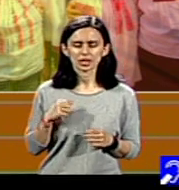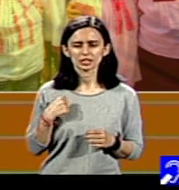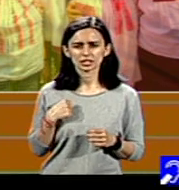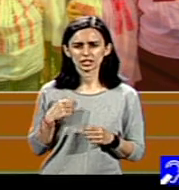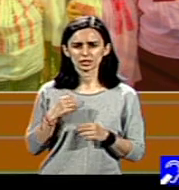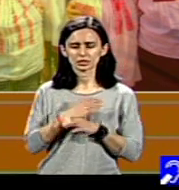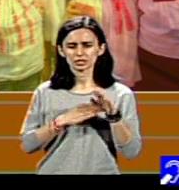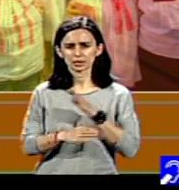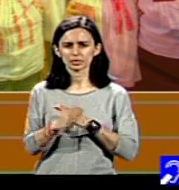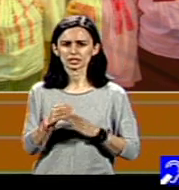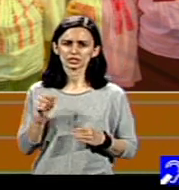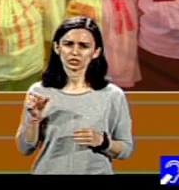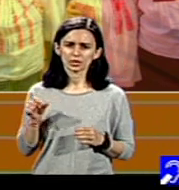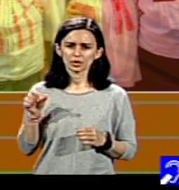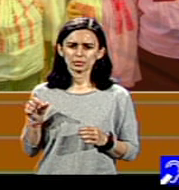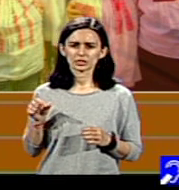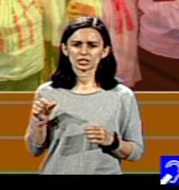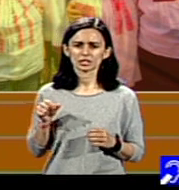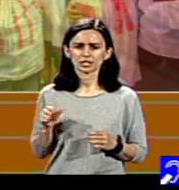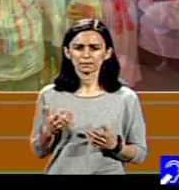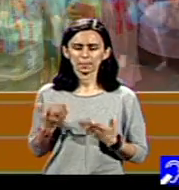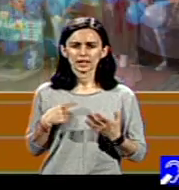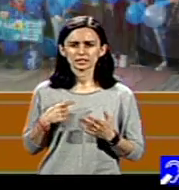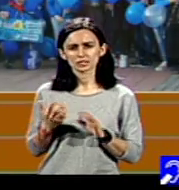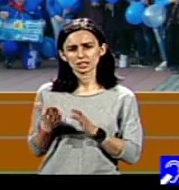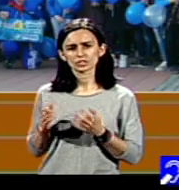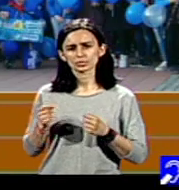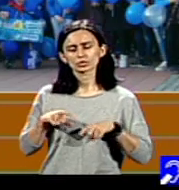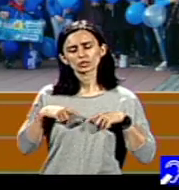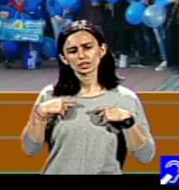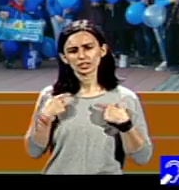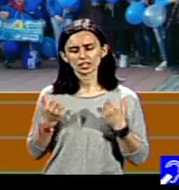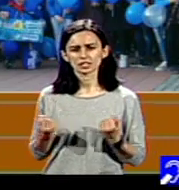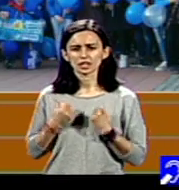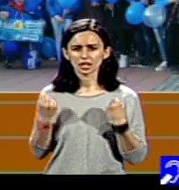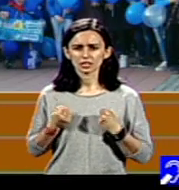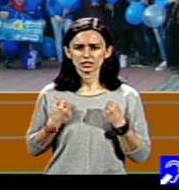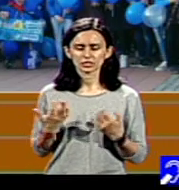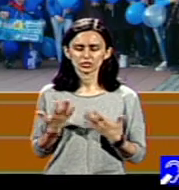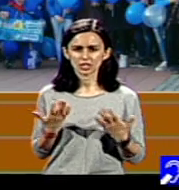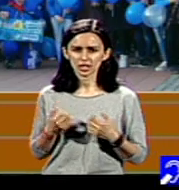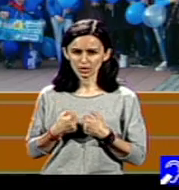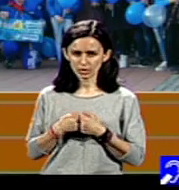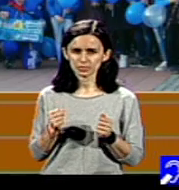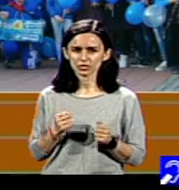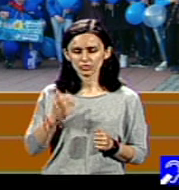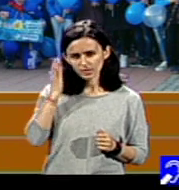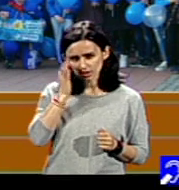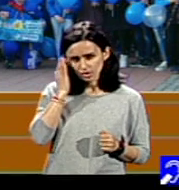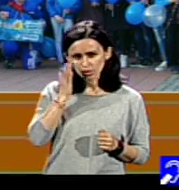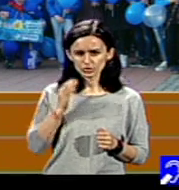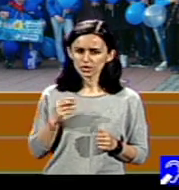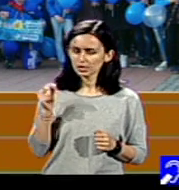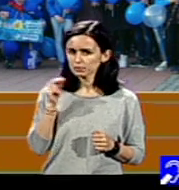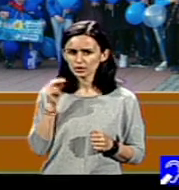acum sunt la începutul vieții active și care au terminat o școală, fie că e o școală